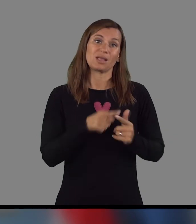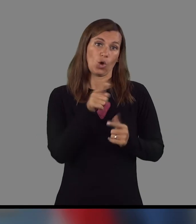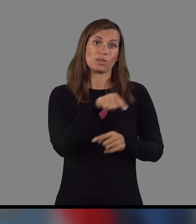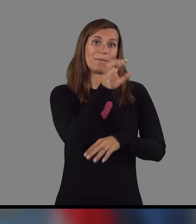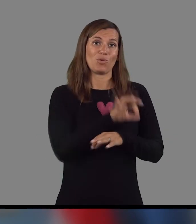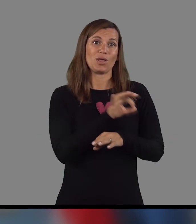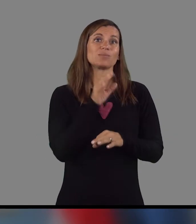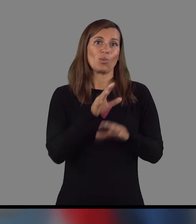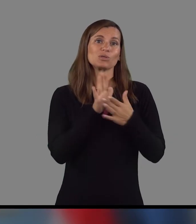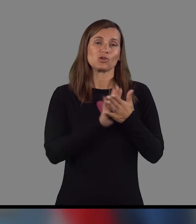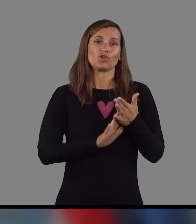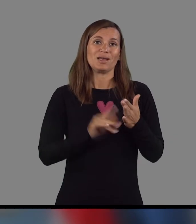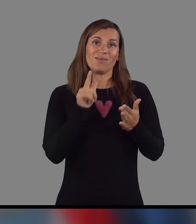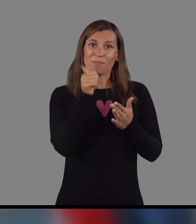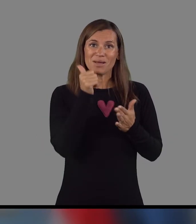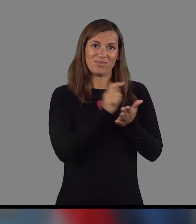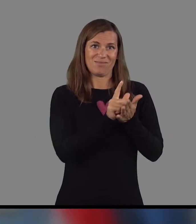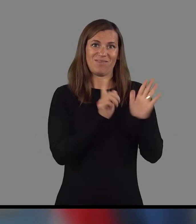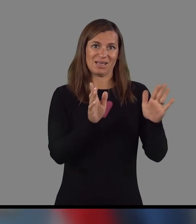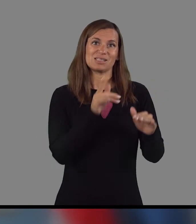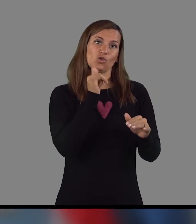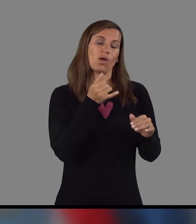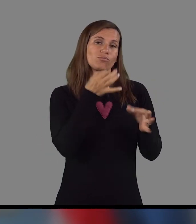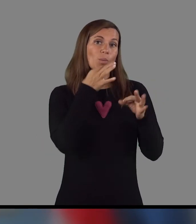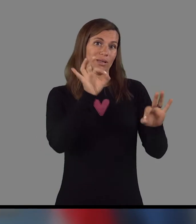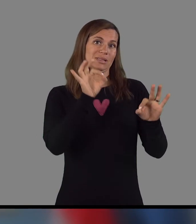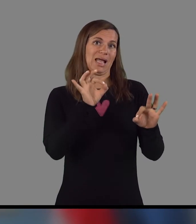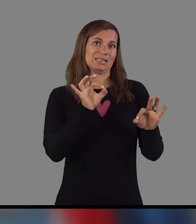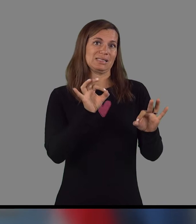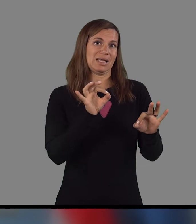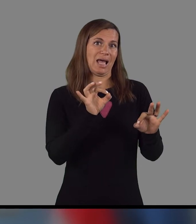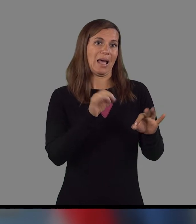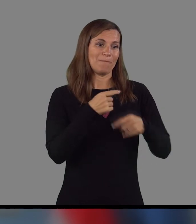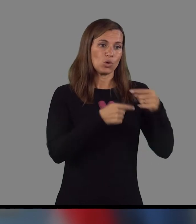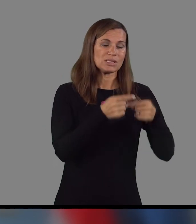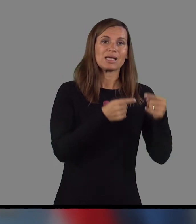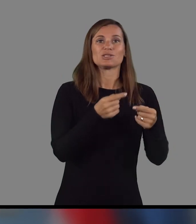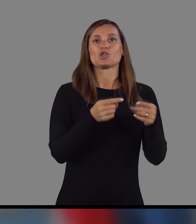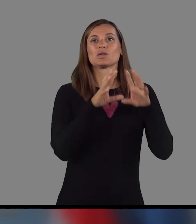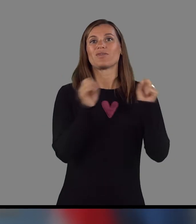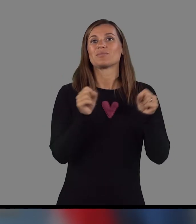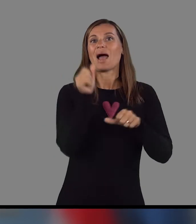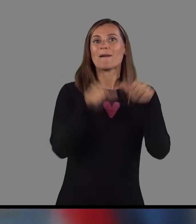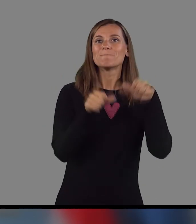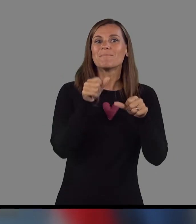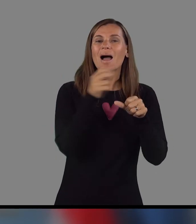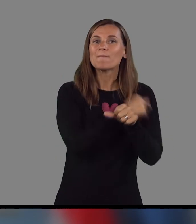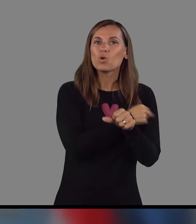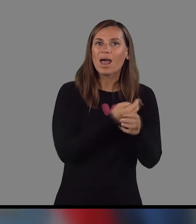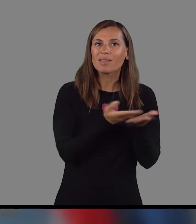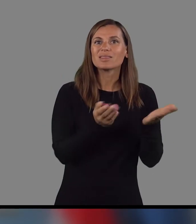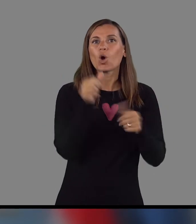projekt bomo pravzaprav začeli v tej prvi fazi, torej optimizacija A procesov, izvedba ambulantnih in pa